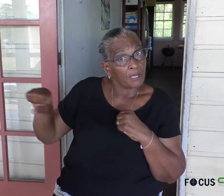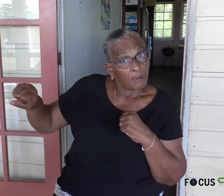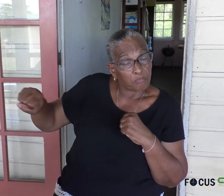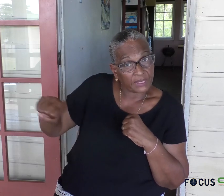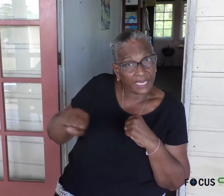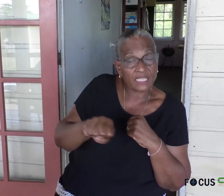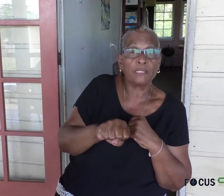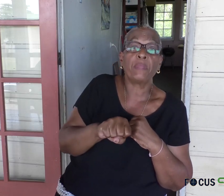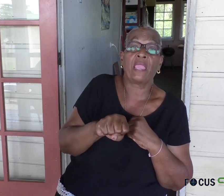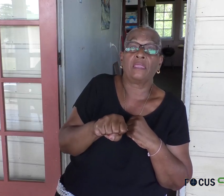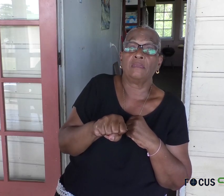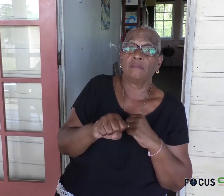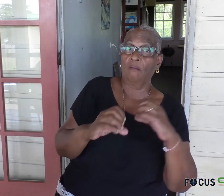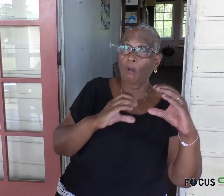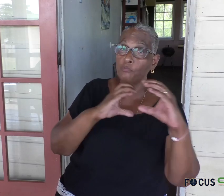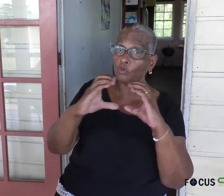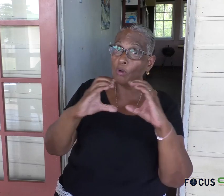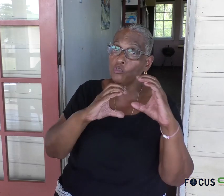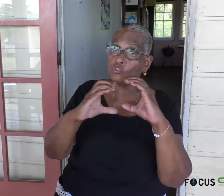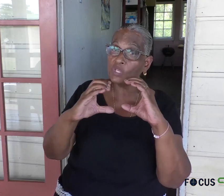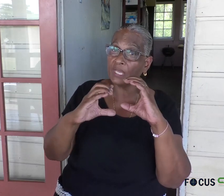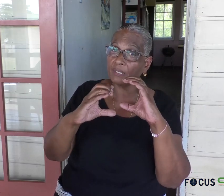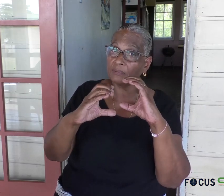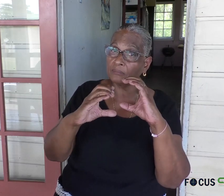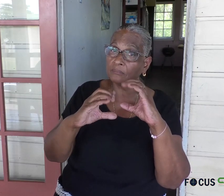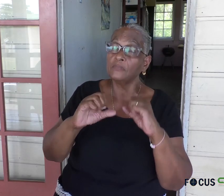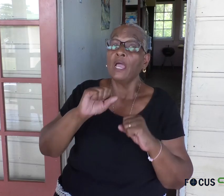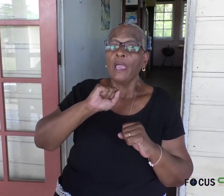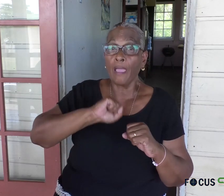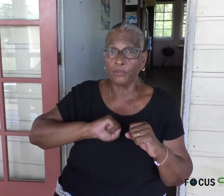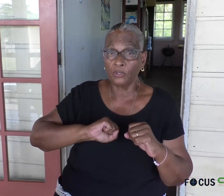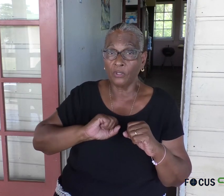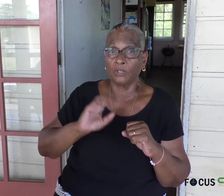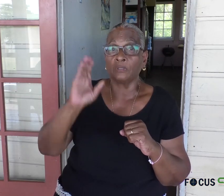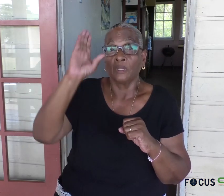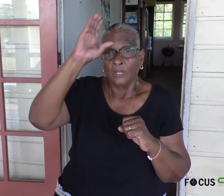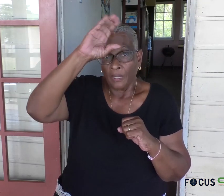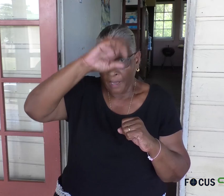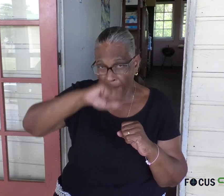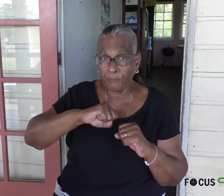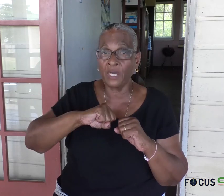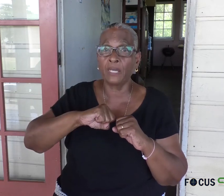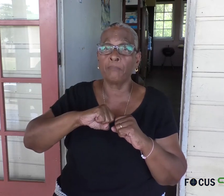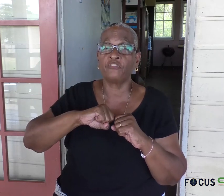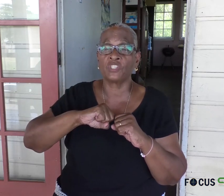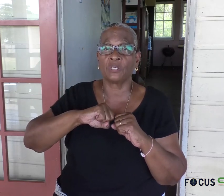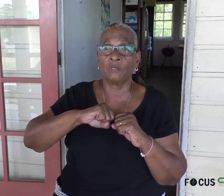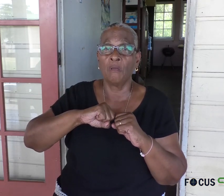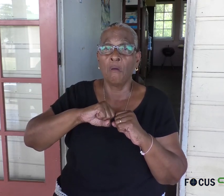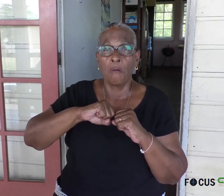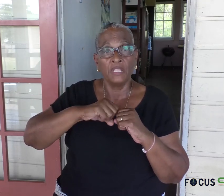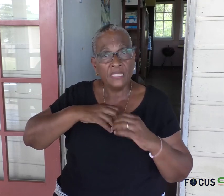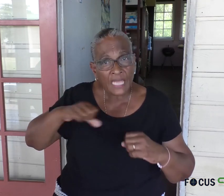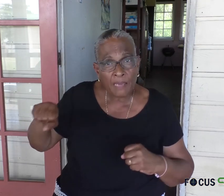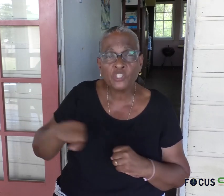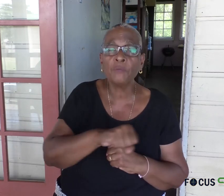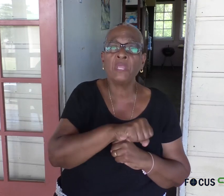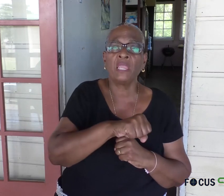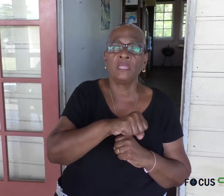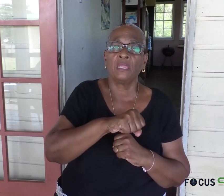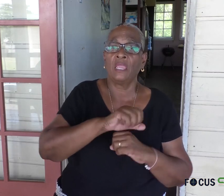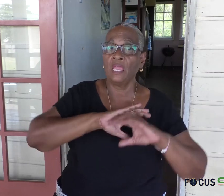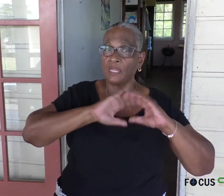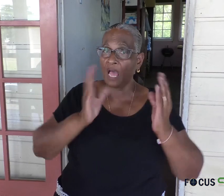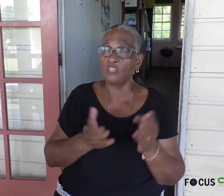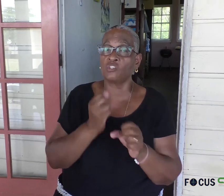buurt is. Betrek ze bij. Om te communiceren. Heb geduld. Heb begrip voor ze. Neem